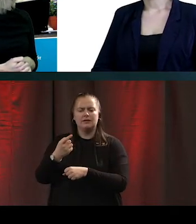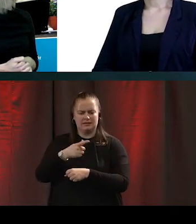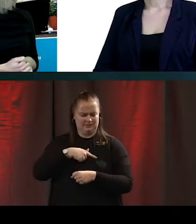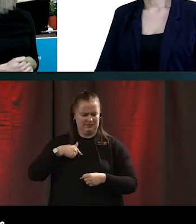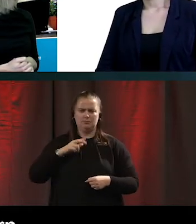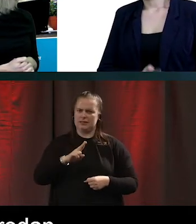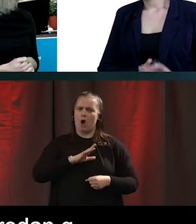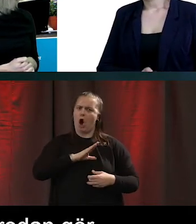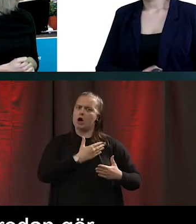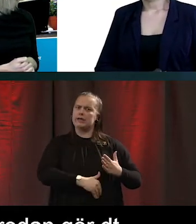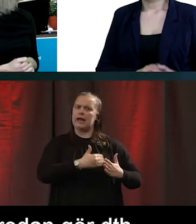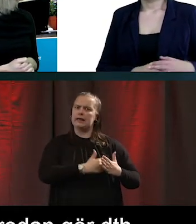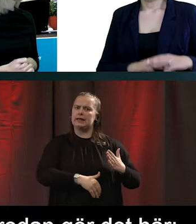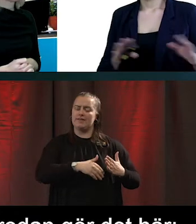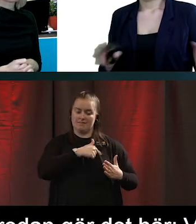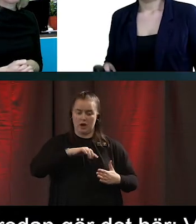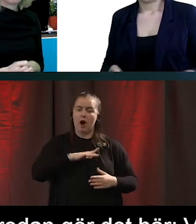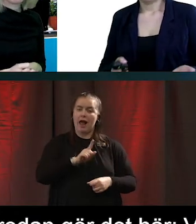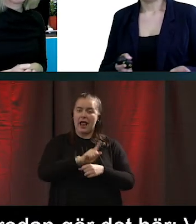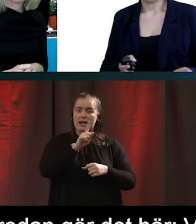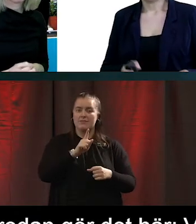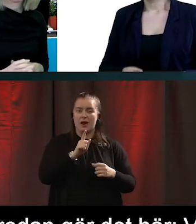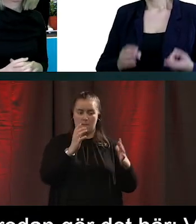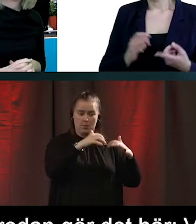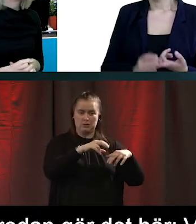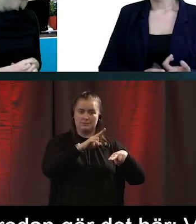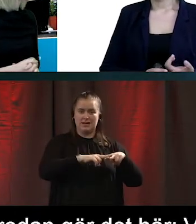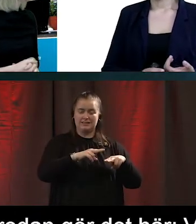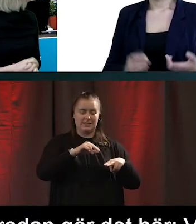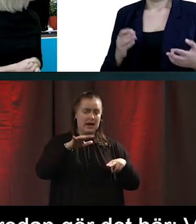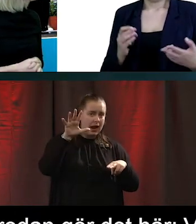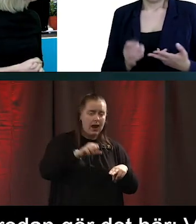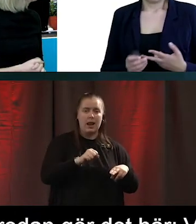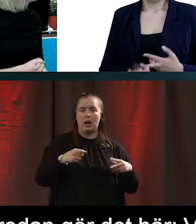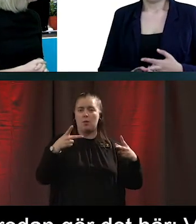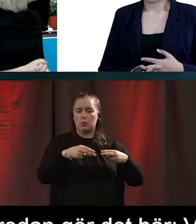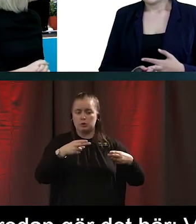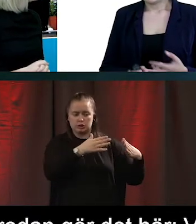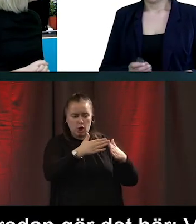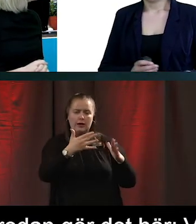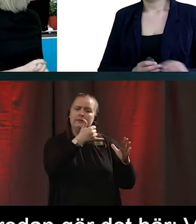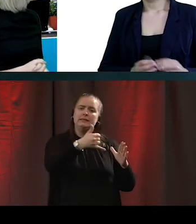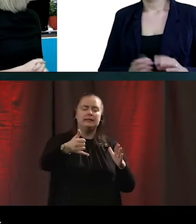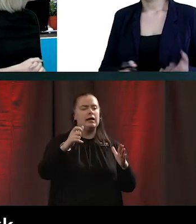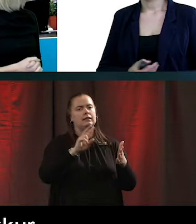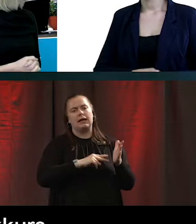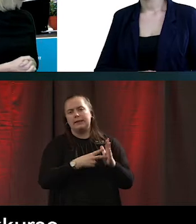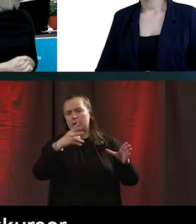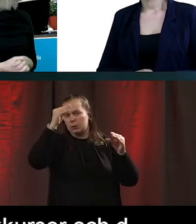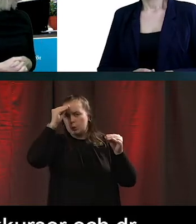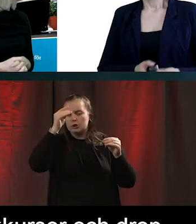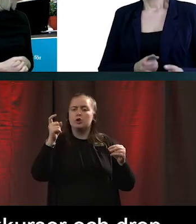mötesplatser. Vi har elva mötesplatser utspridda i hela Borås stad som har teknikkurser, som har drop-in och så vidare.